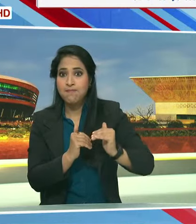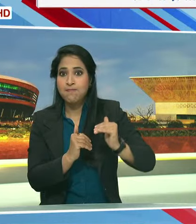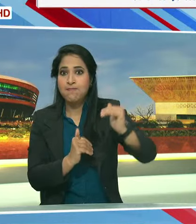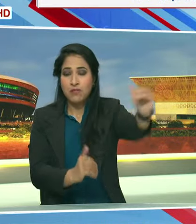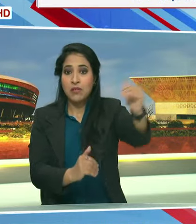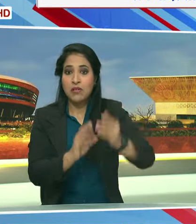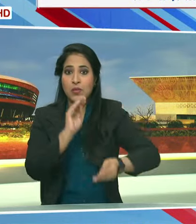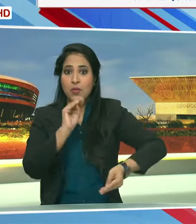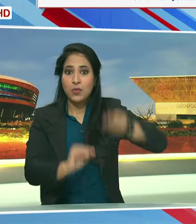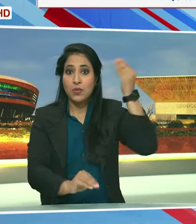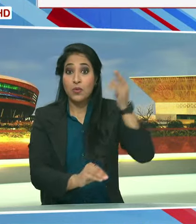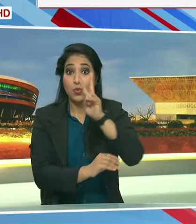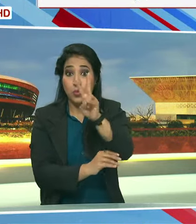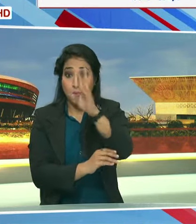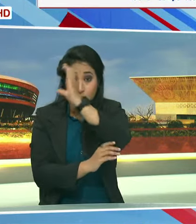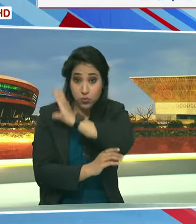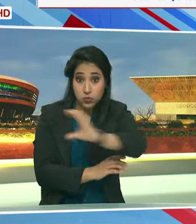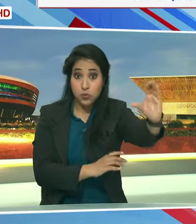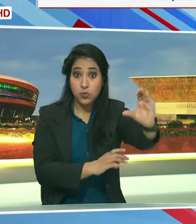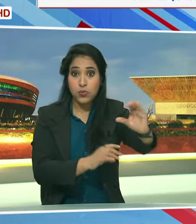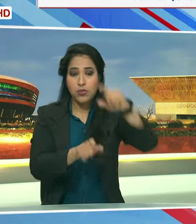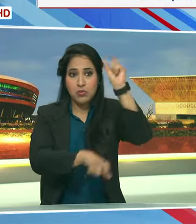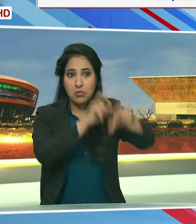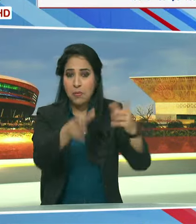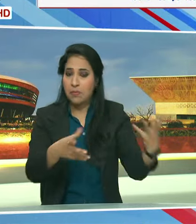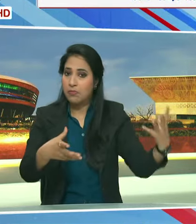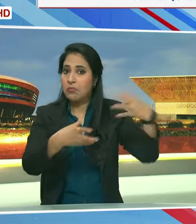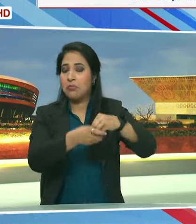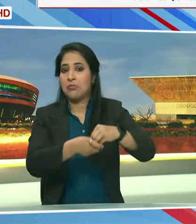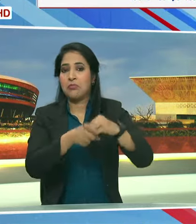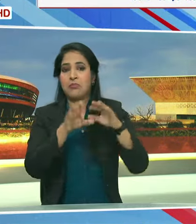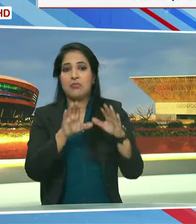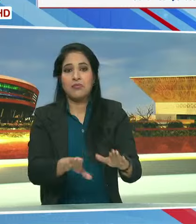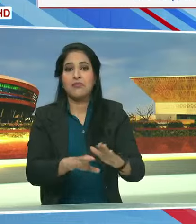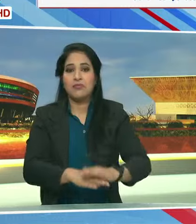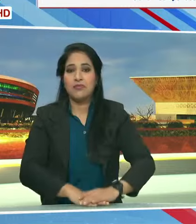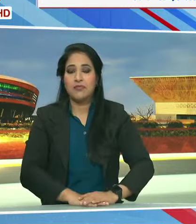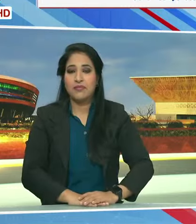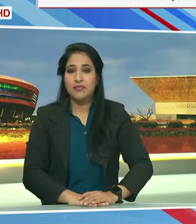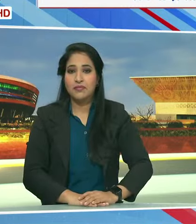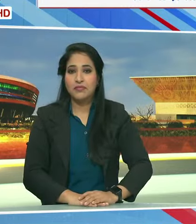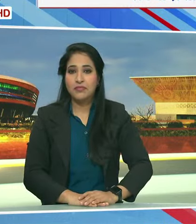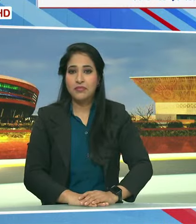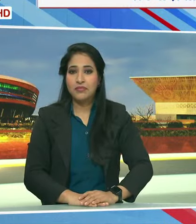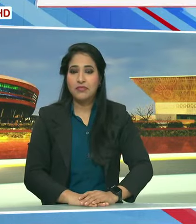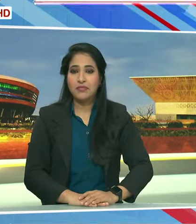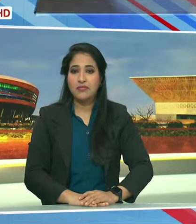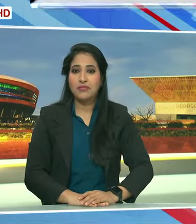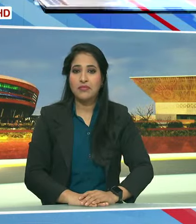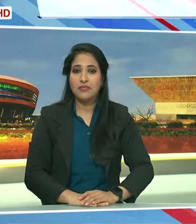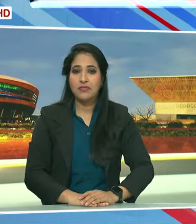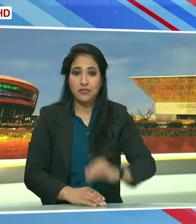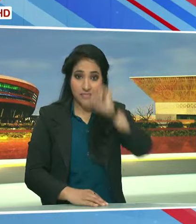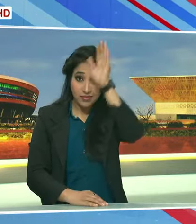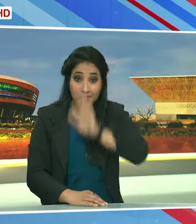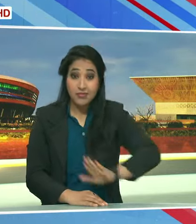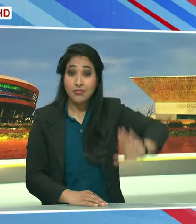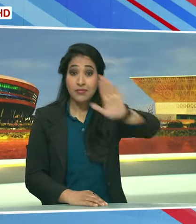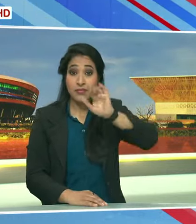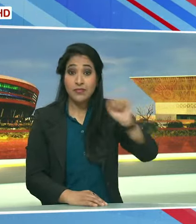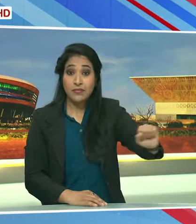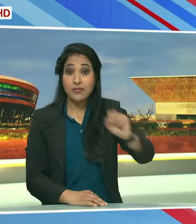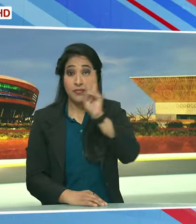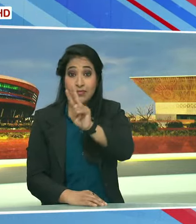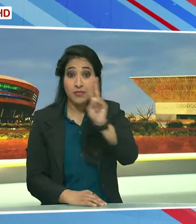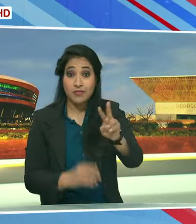बढ़कर दो करोड तक पहुँच गई है भारत वर्ष के लिए